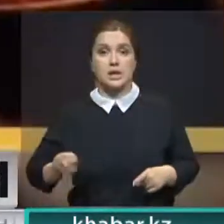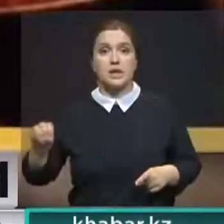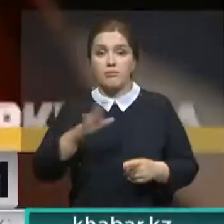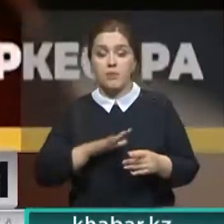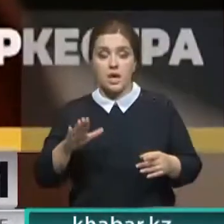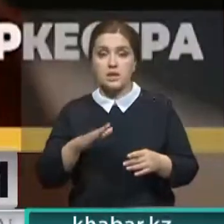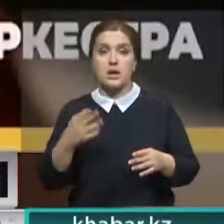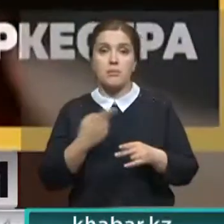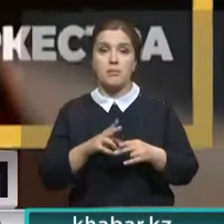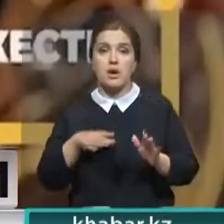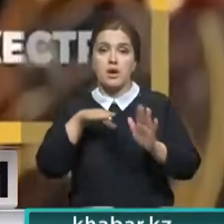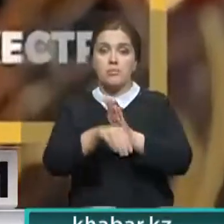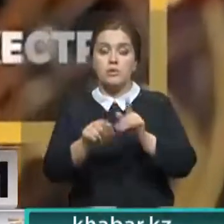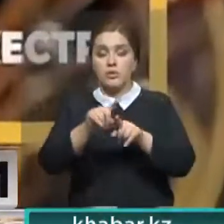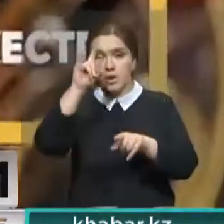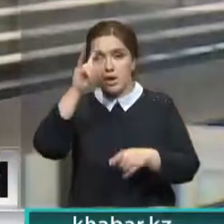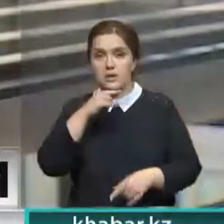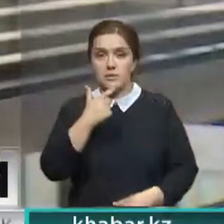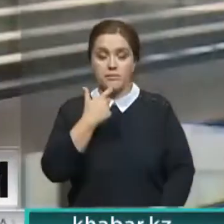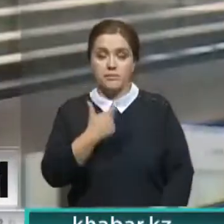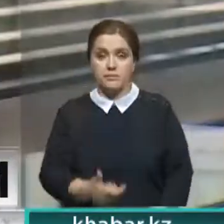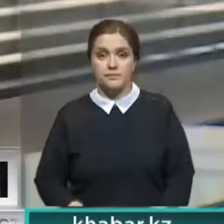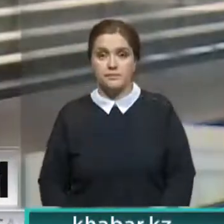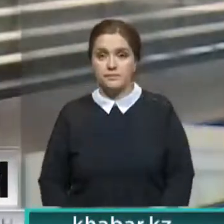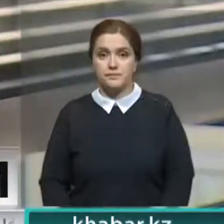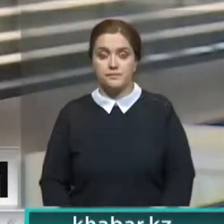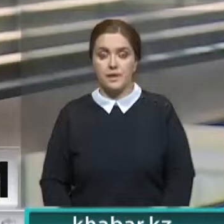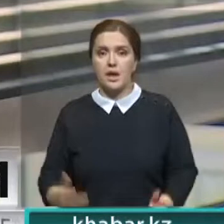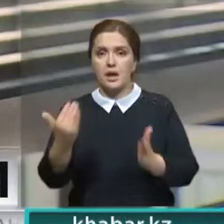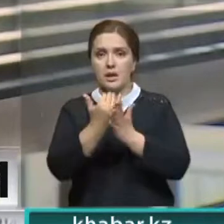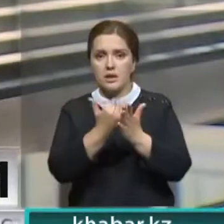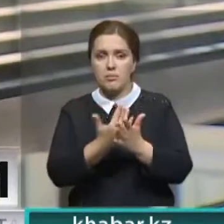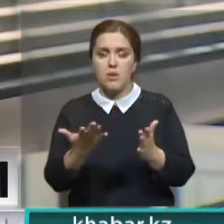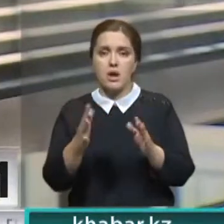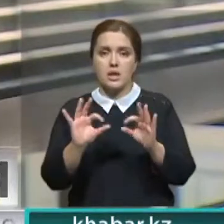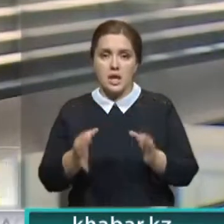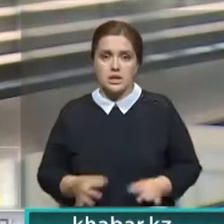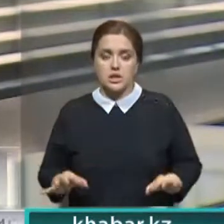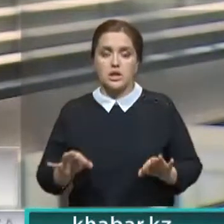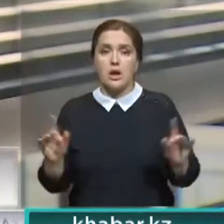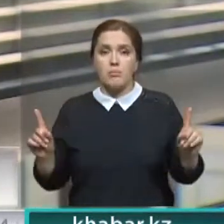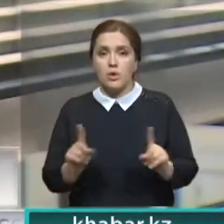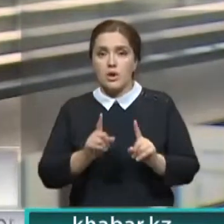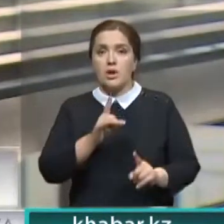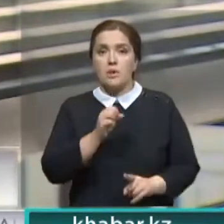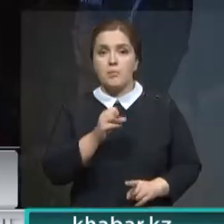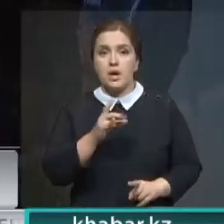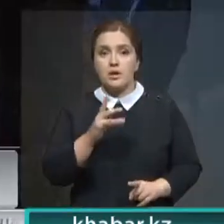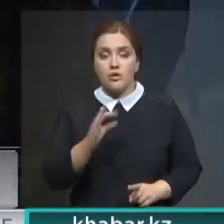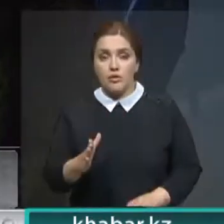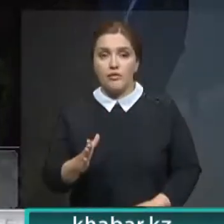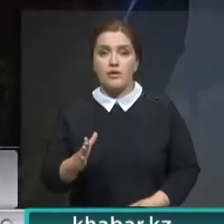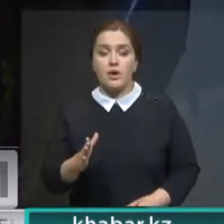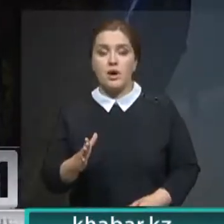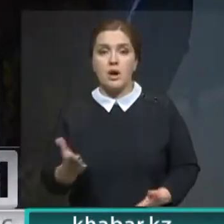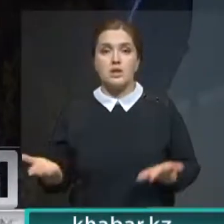к числу зрителей присоединятся и казахстанцы. Это репертуар, это произведение классической музыки Рахманинова, Дебюси, Холста. Мы